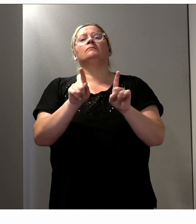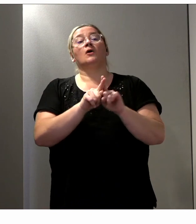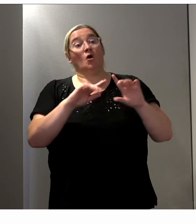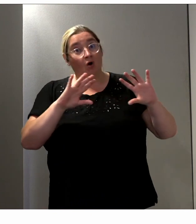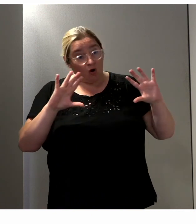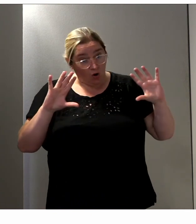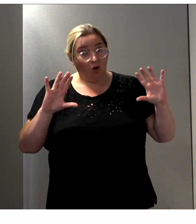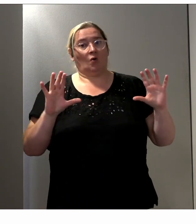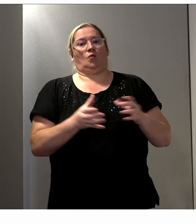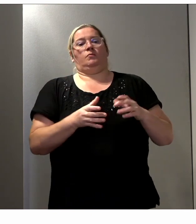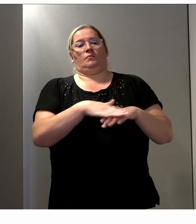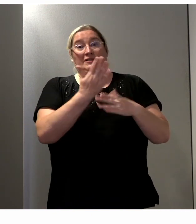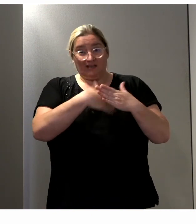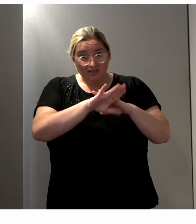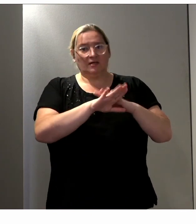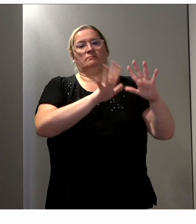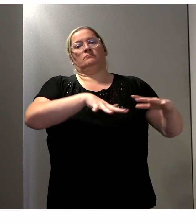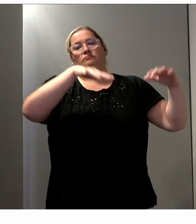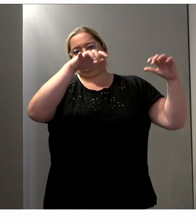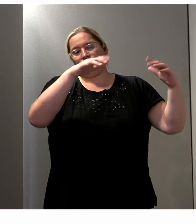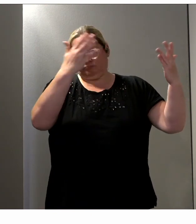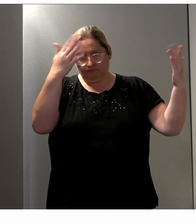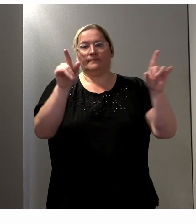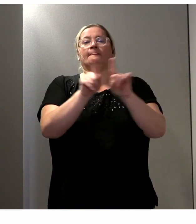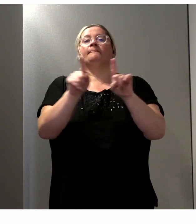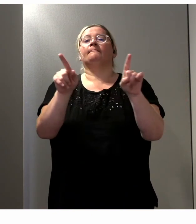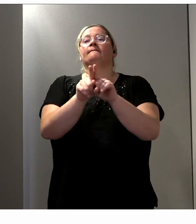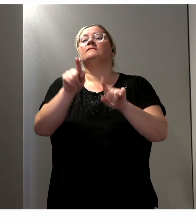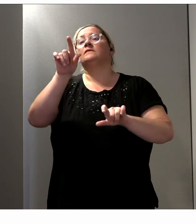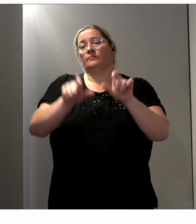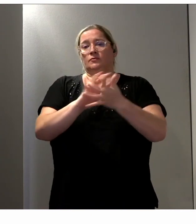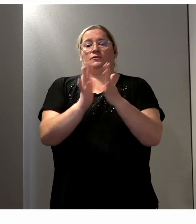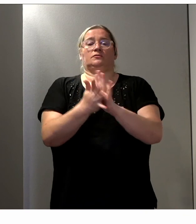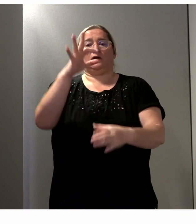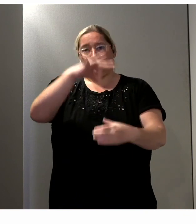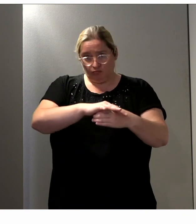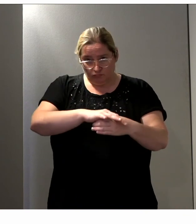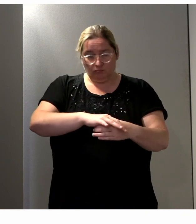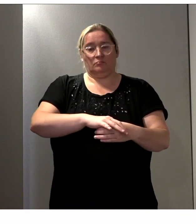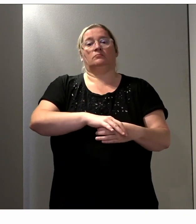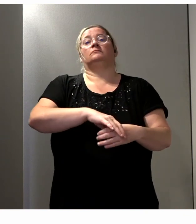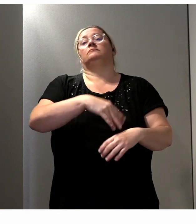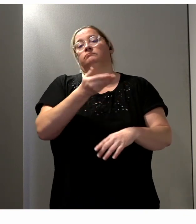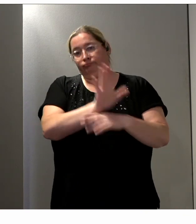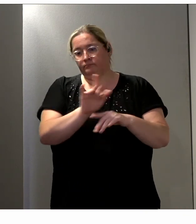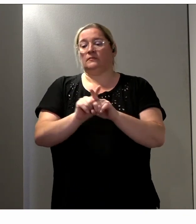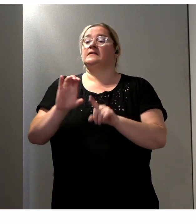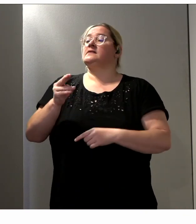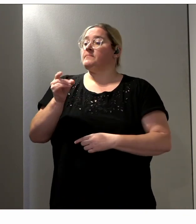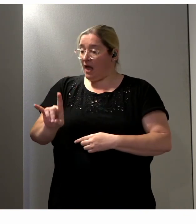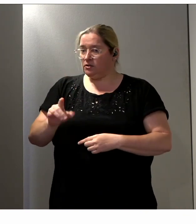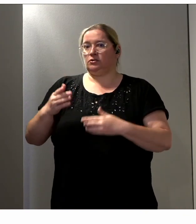groupes politiques des assemblées, les représentants des associations des élus, les représentants du CNCPH, la